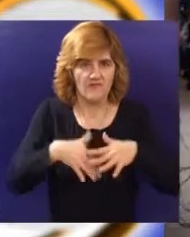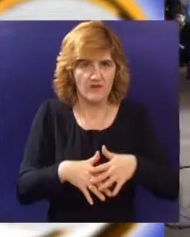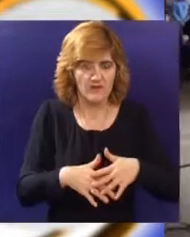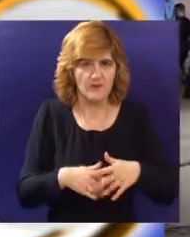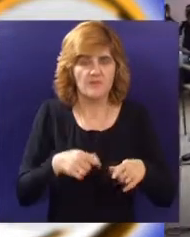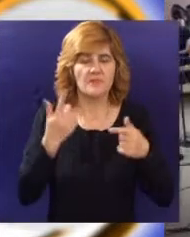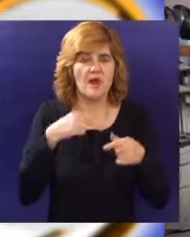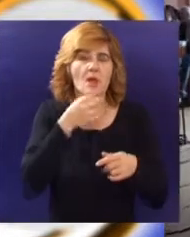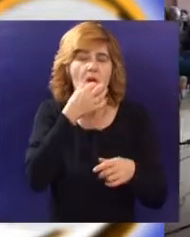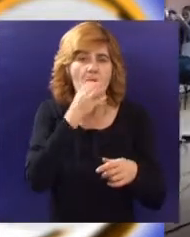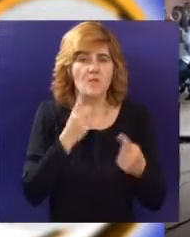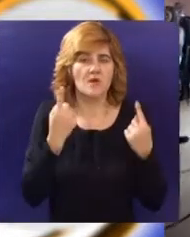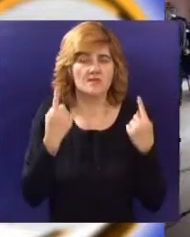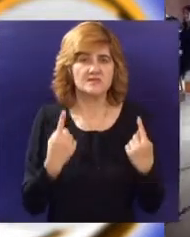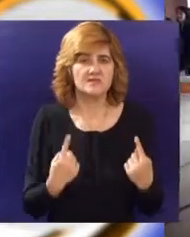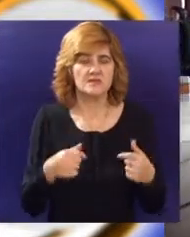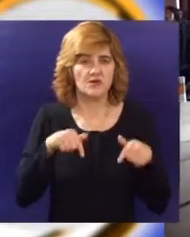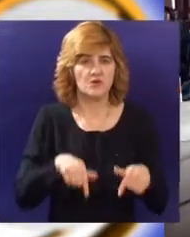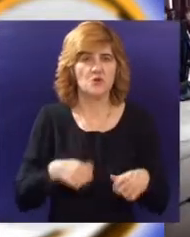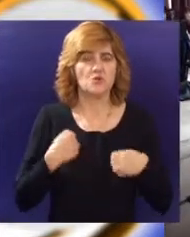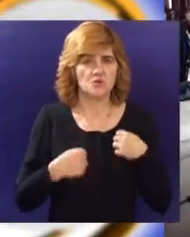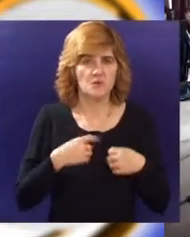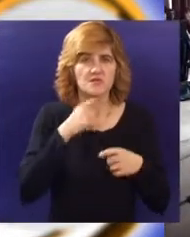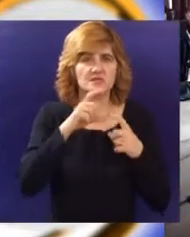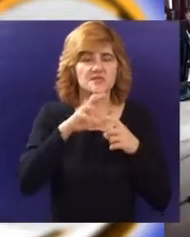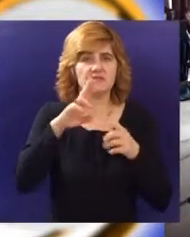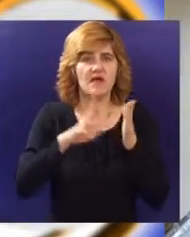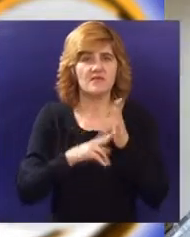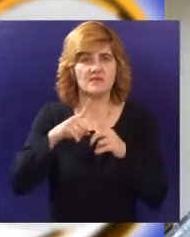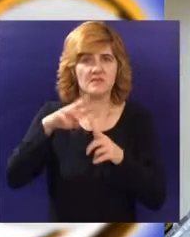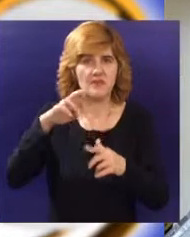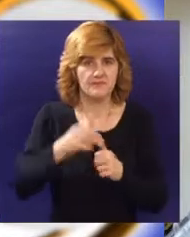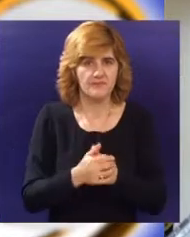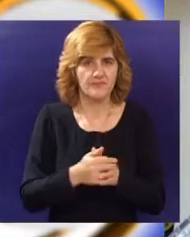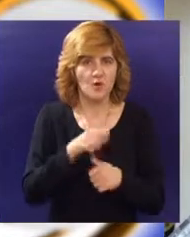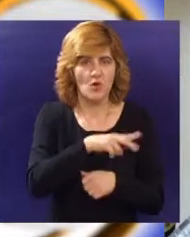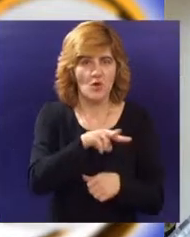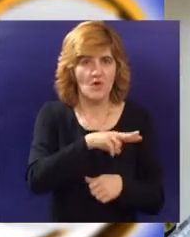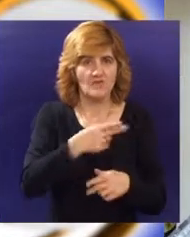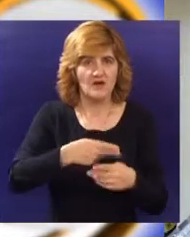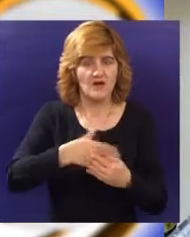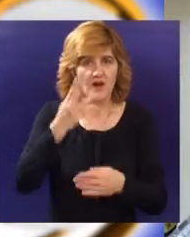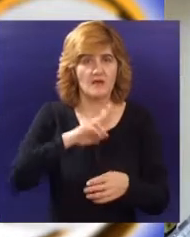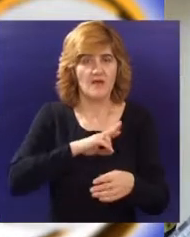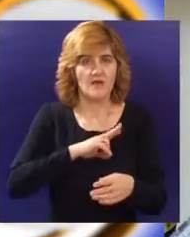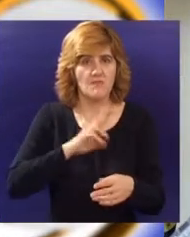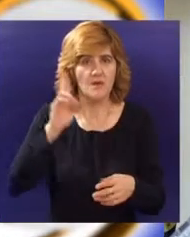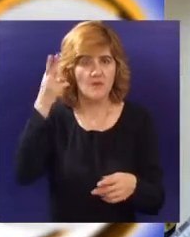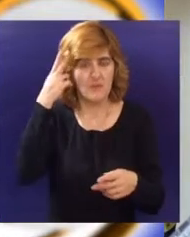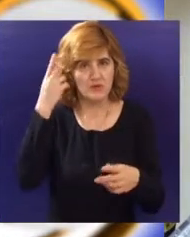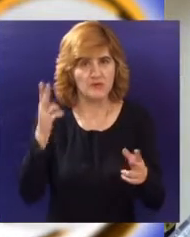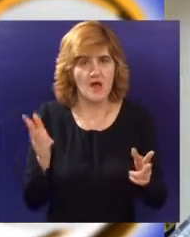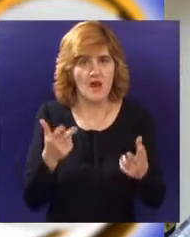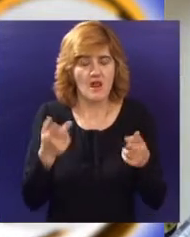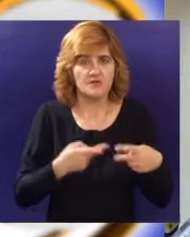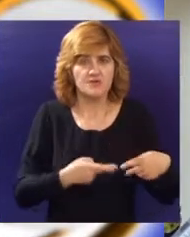doprinose boljem položaju Subotice i Sente u tom definisanju. Pošto Subotice i Senta zajedno imaju sva tri modula transporta,